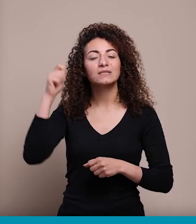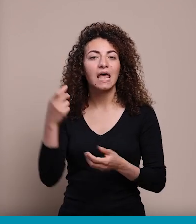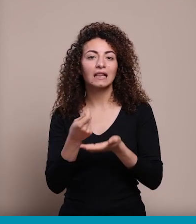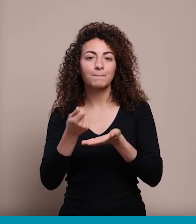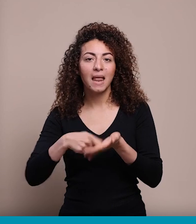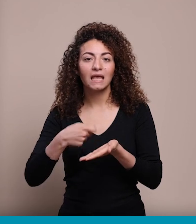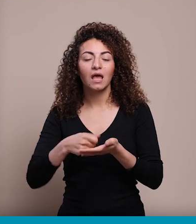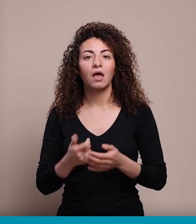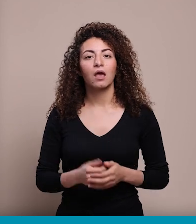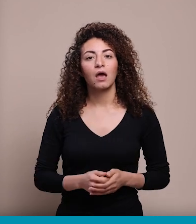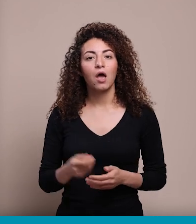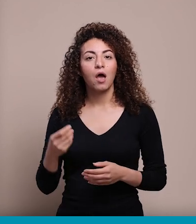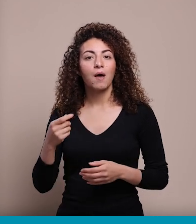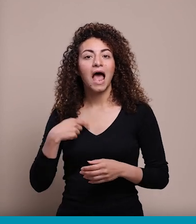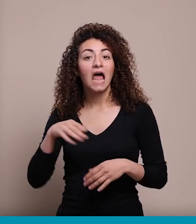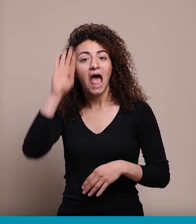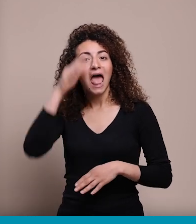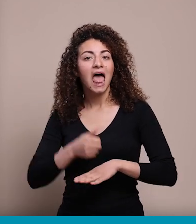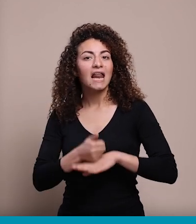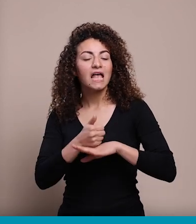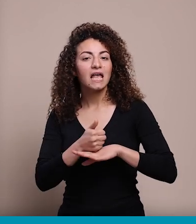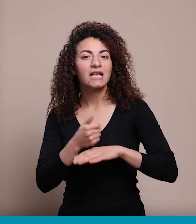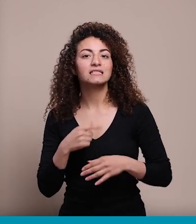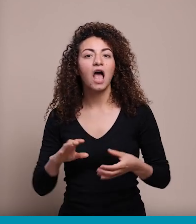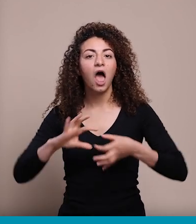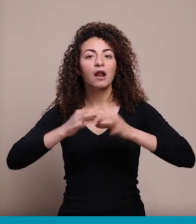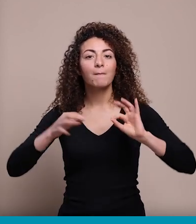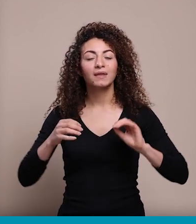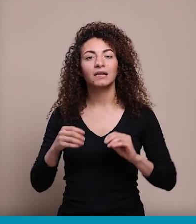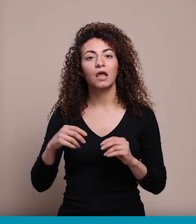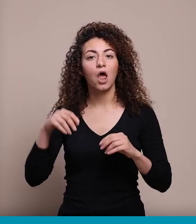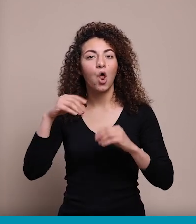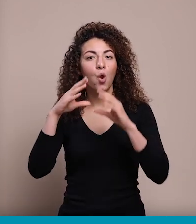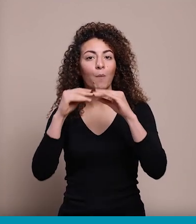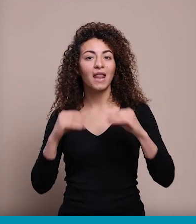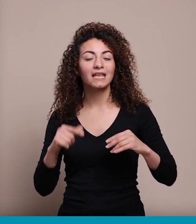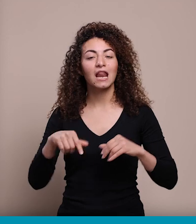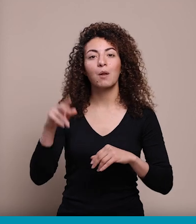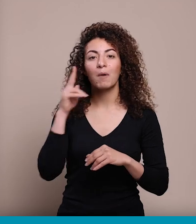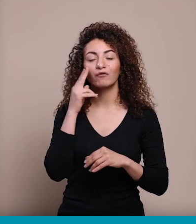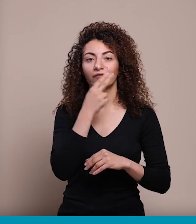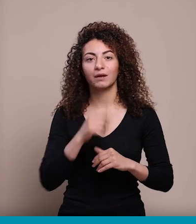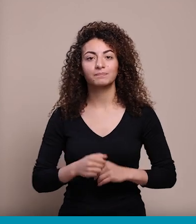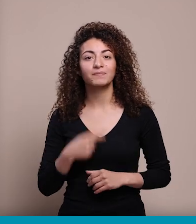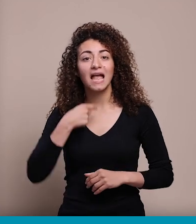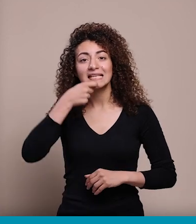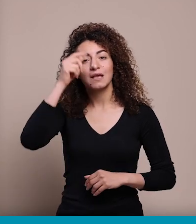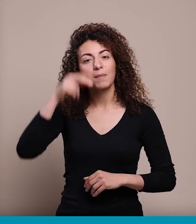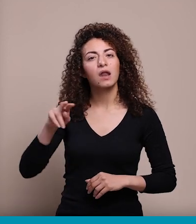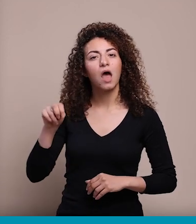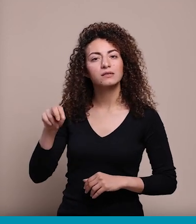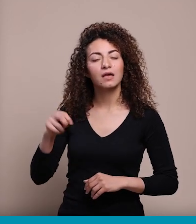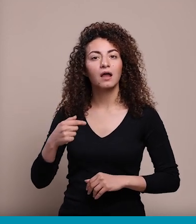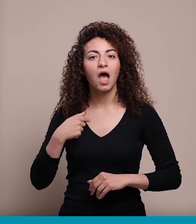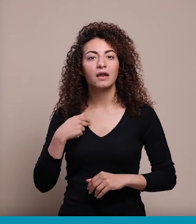المالية مديرية الواردات رئيس رابطة الجنايين لماييننا المكفوفين أنا اسمي ناصر بلوت عمري 29